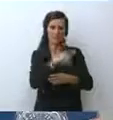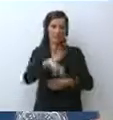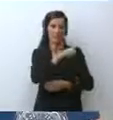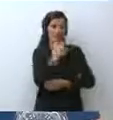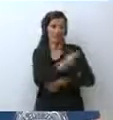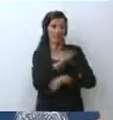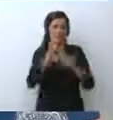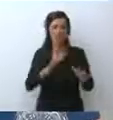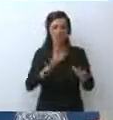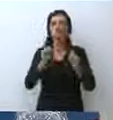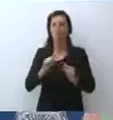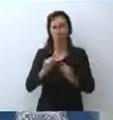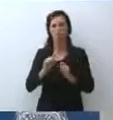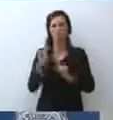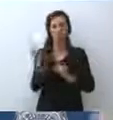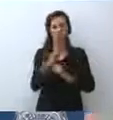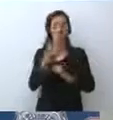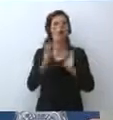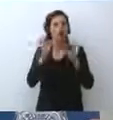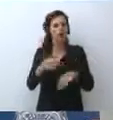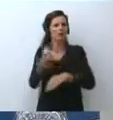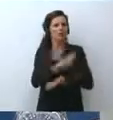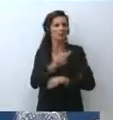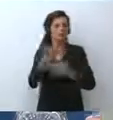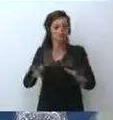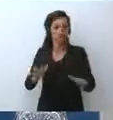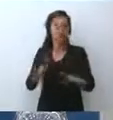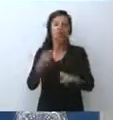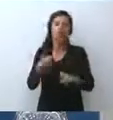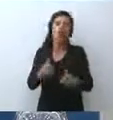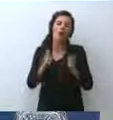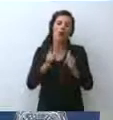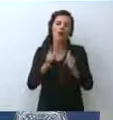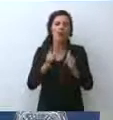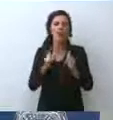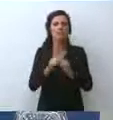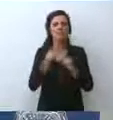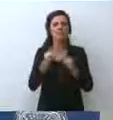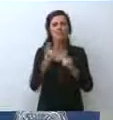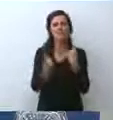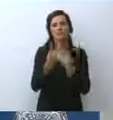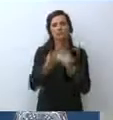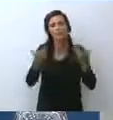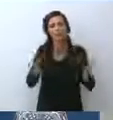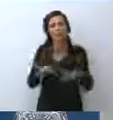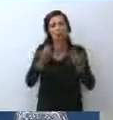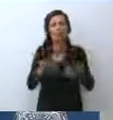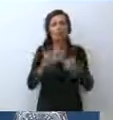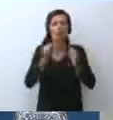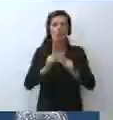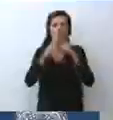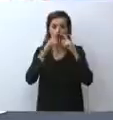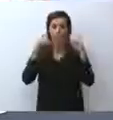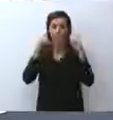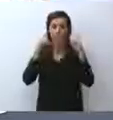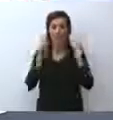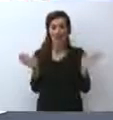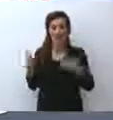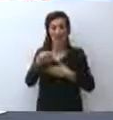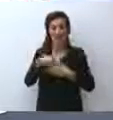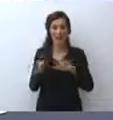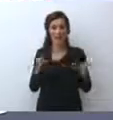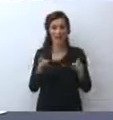alleggerire ulteriormente le misure a partire proprio dalla questione delle mascherine che possono essere abbassate nelle classi dove